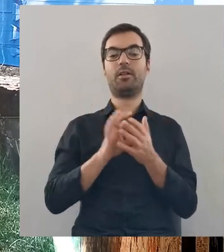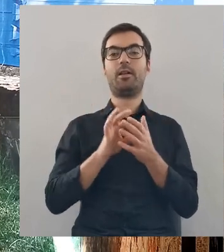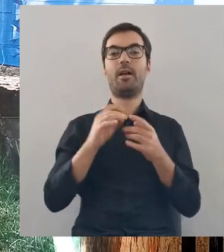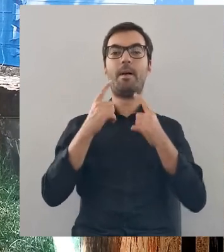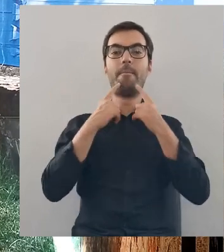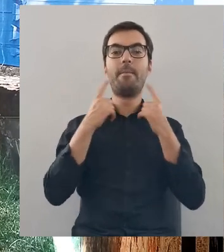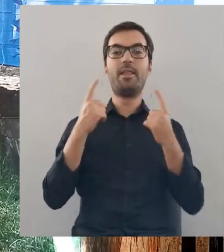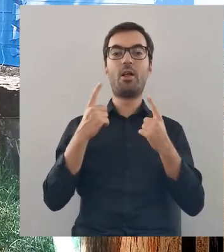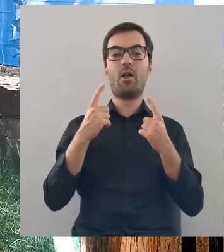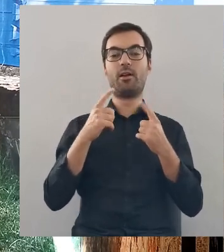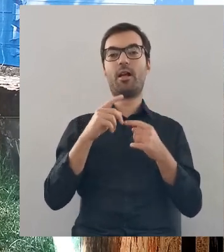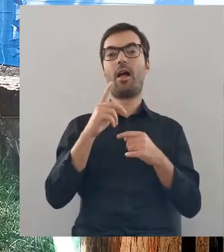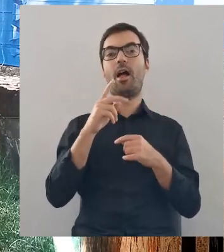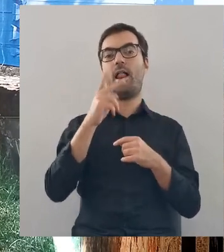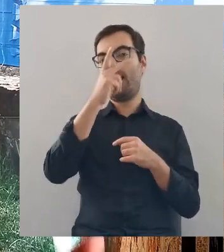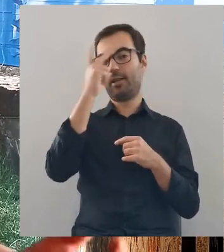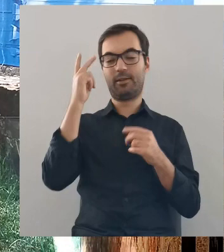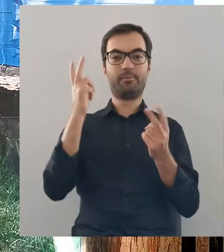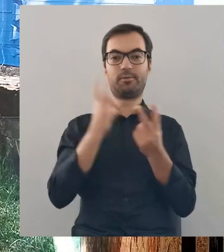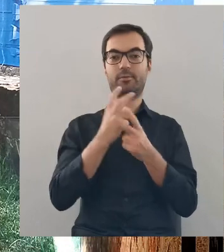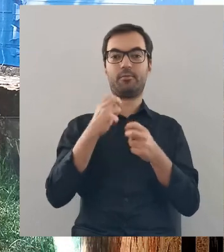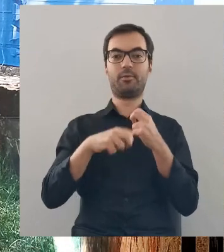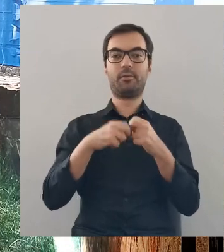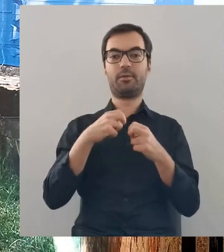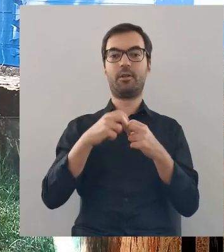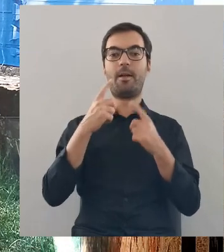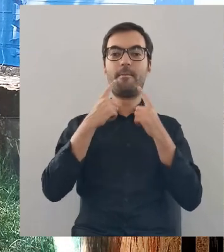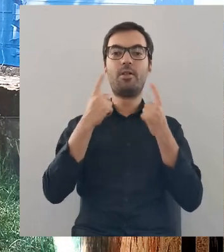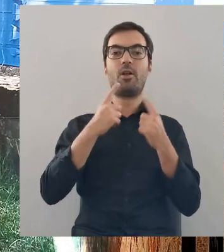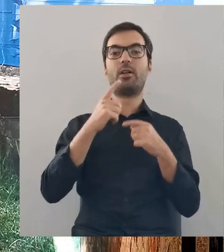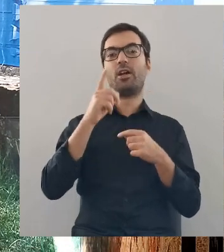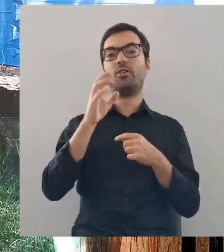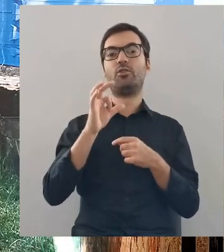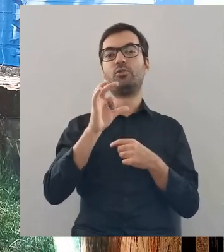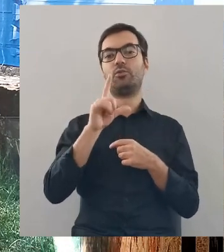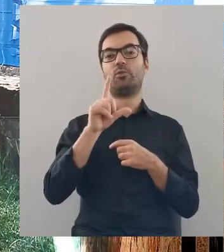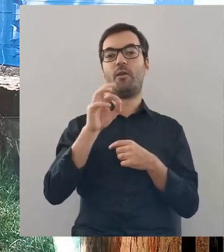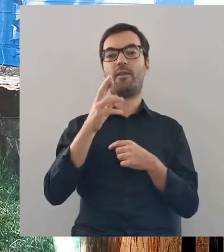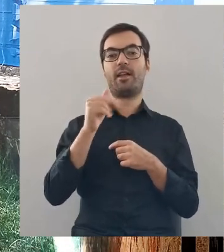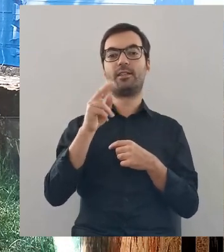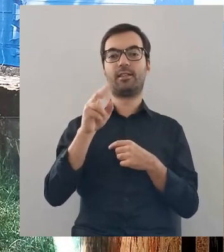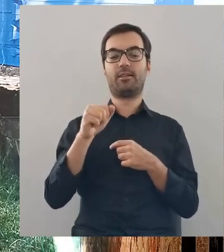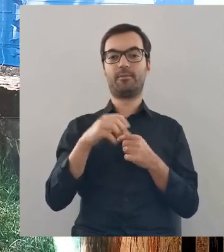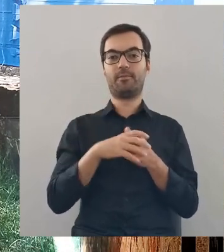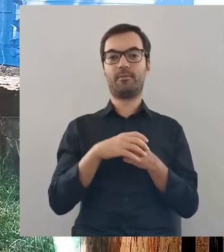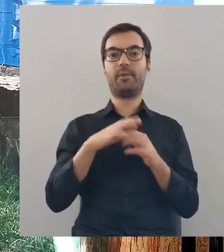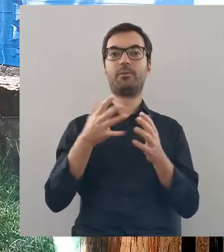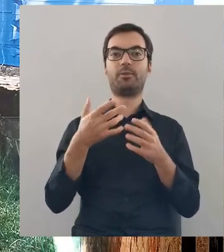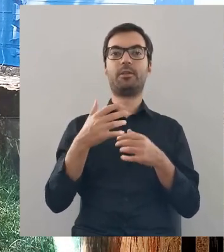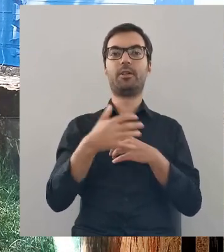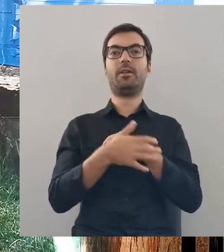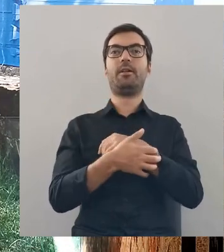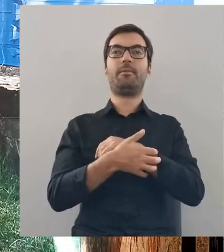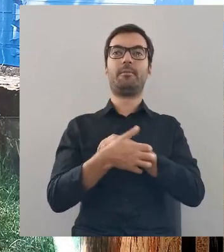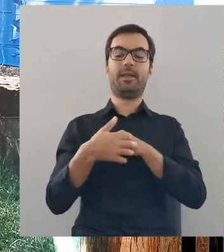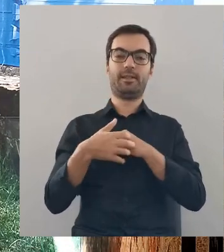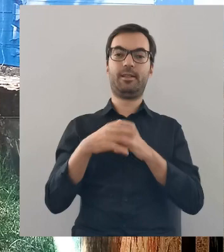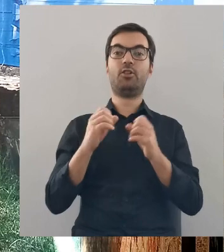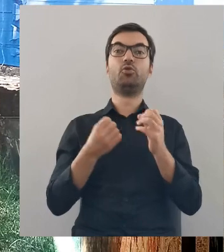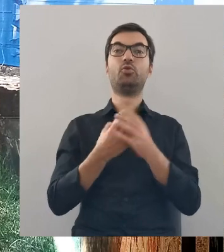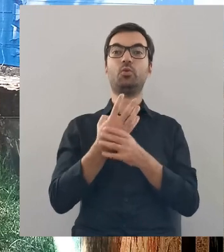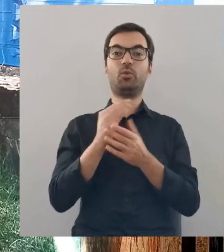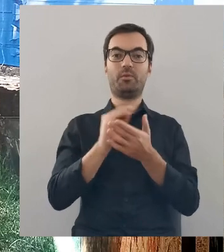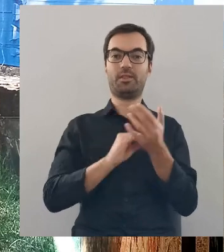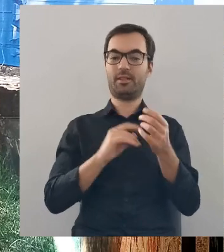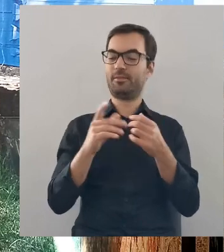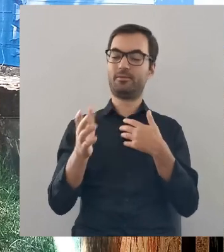że mamy z mitologią litewską dokładnie ten sam problem, co z mitologią słowiańską, czyli nęza, jeżeli